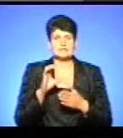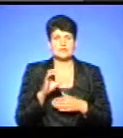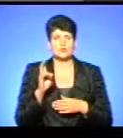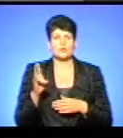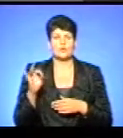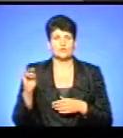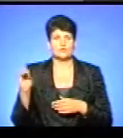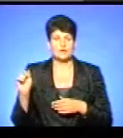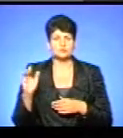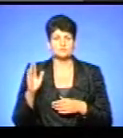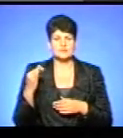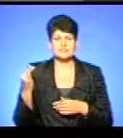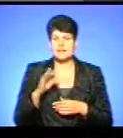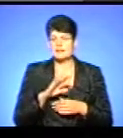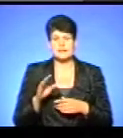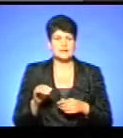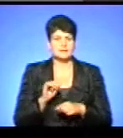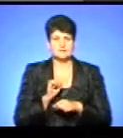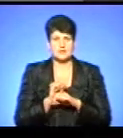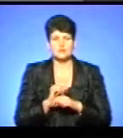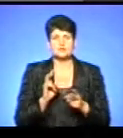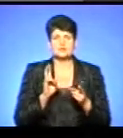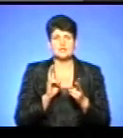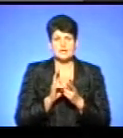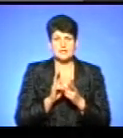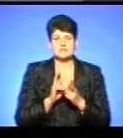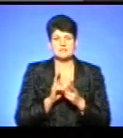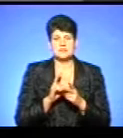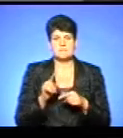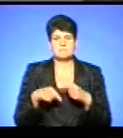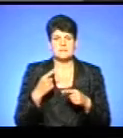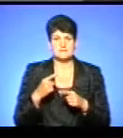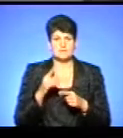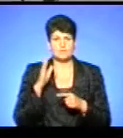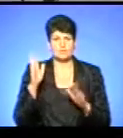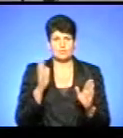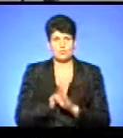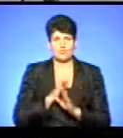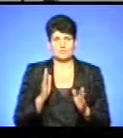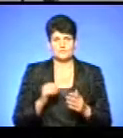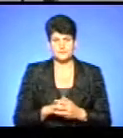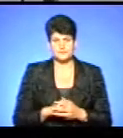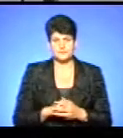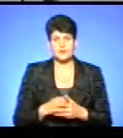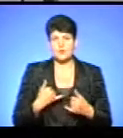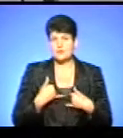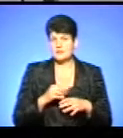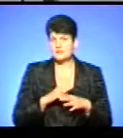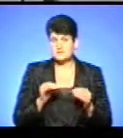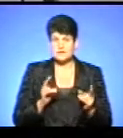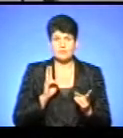Коновалим. Тож буде цікаво. Не перемикайте. Зустрінемося одразу після прогнозу погоди. Маша. У мене все.